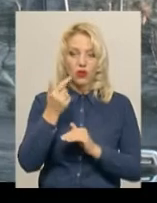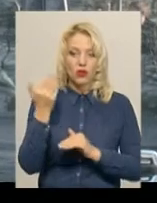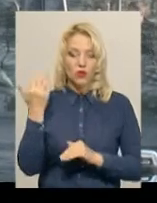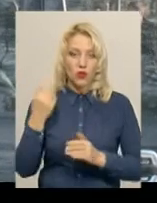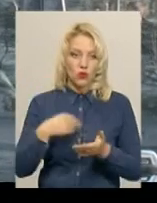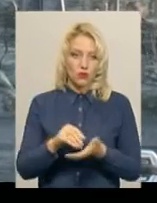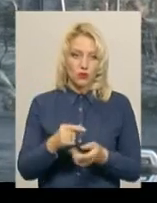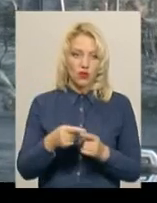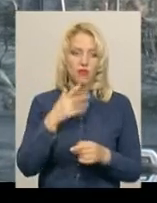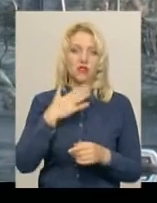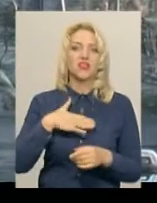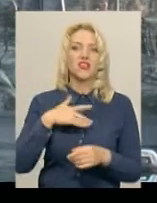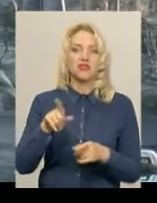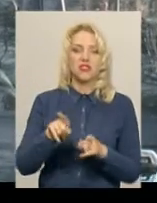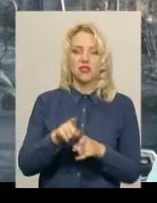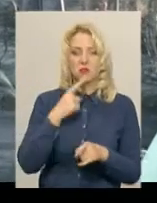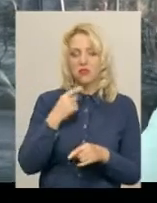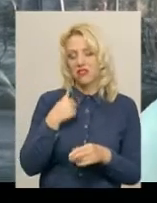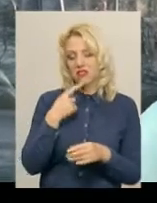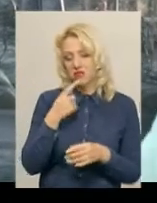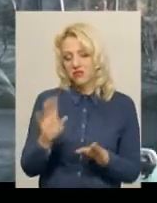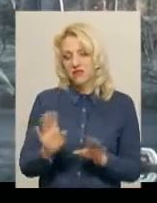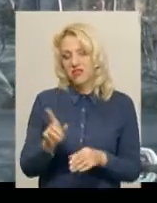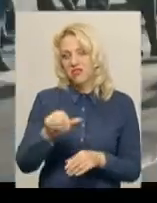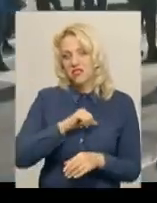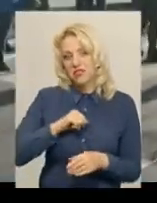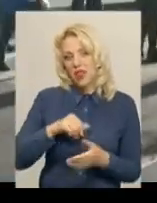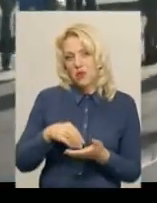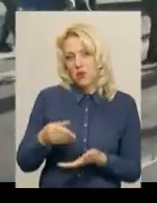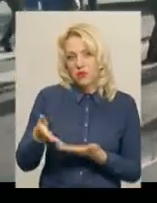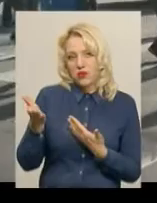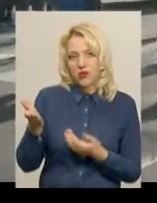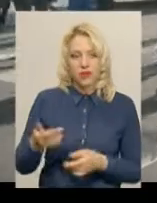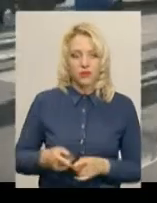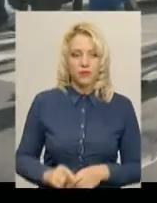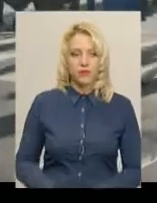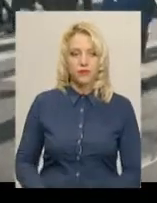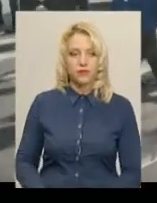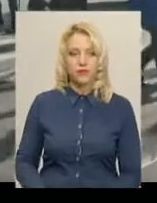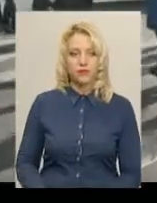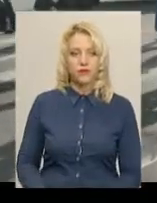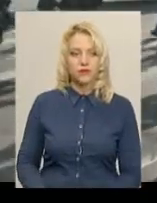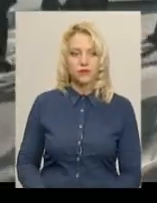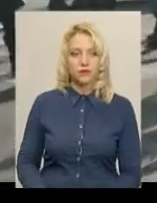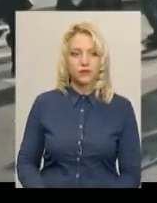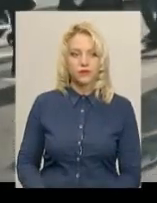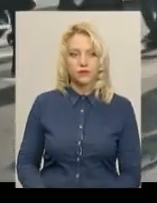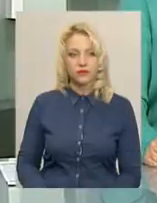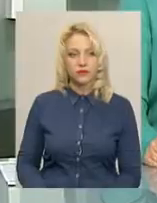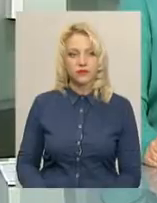плачують. Каже, що ж ви зробили? А вона каже, я нічого не робила, ви самі купили квартиру. Вікторія Зелінська, Юрій Чорний, новини Поділля-Центр.